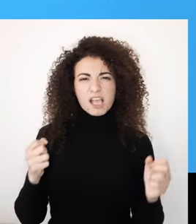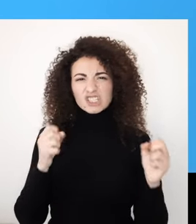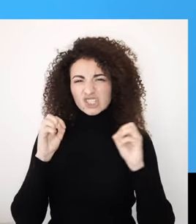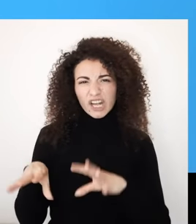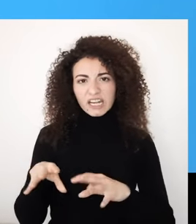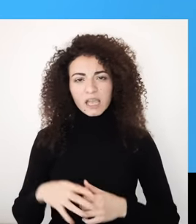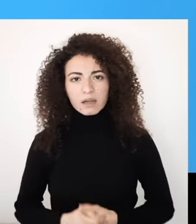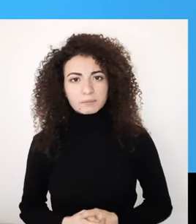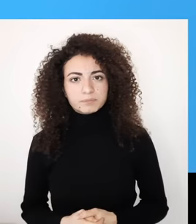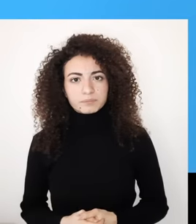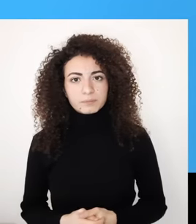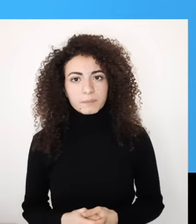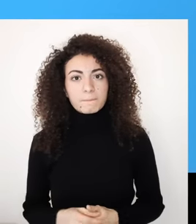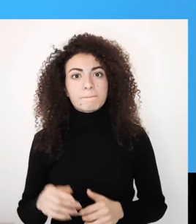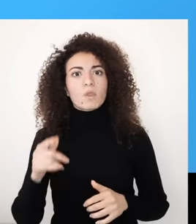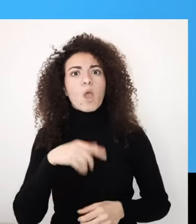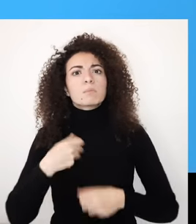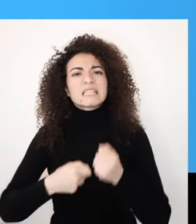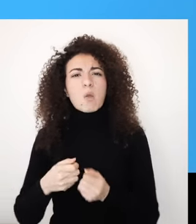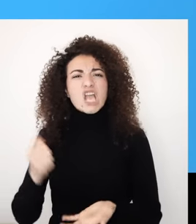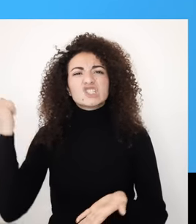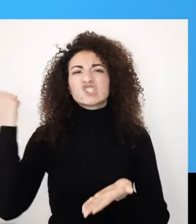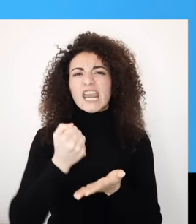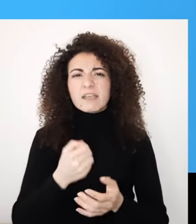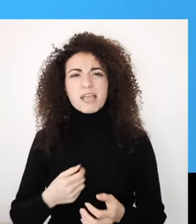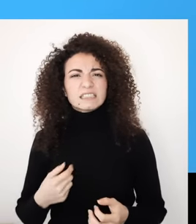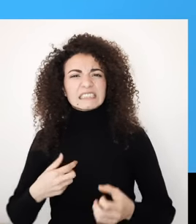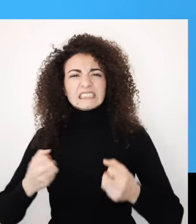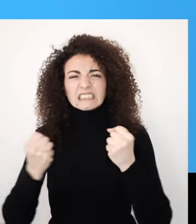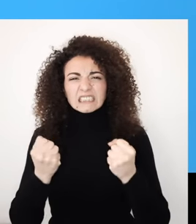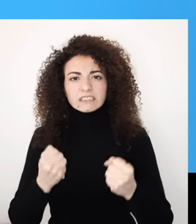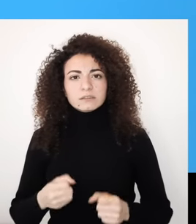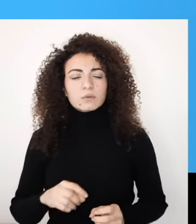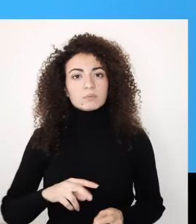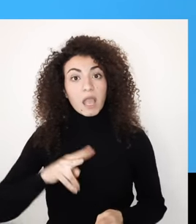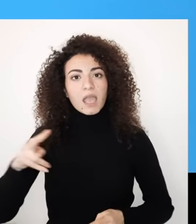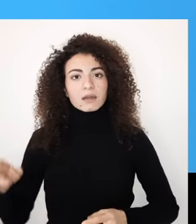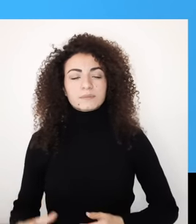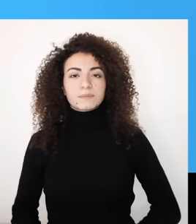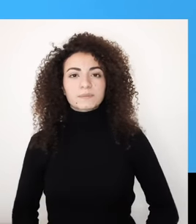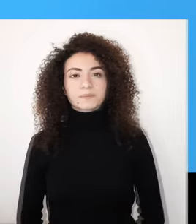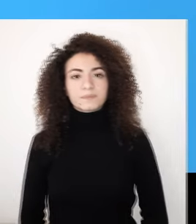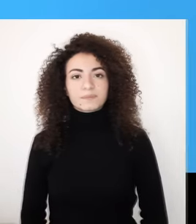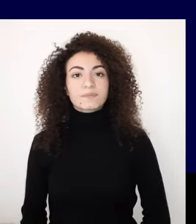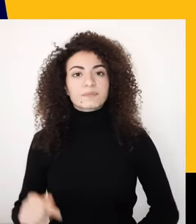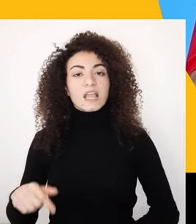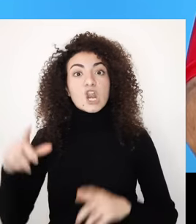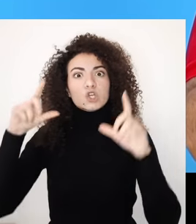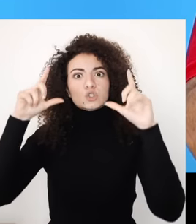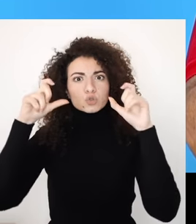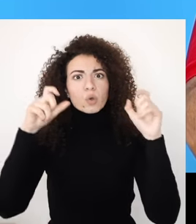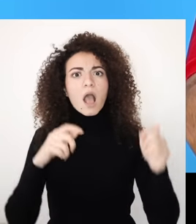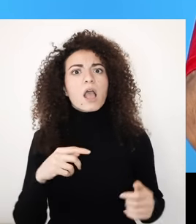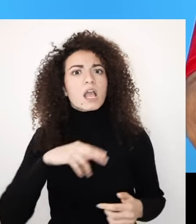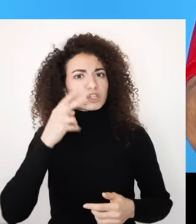الحديثة غالباً ما منشوف دور المجرم للإعاقة المرتكبة للجرائم بدافع الحقد ورغبة الانتقام ولكن